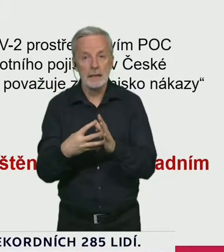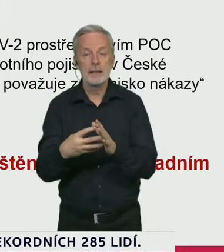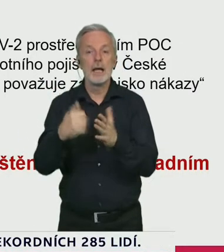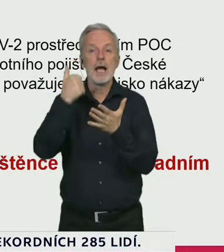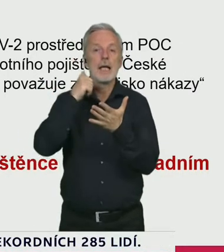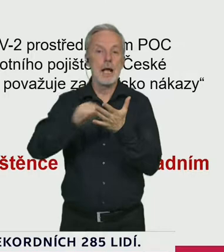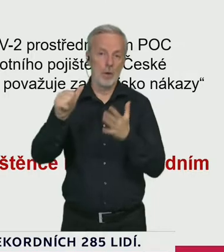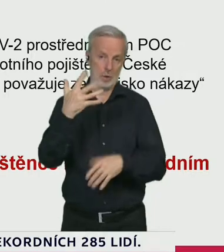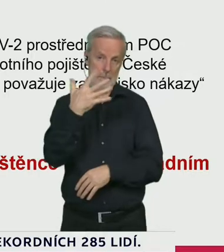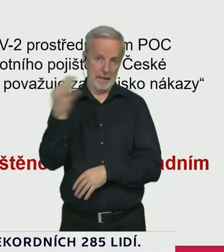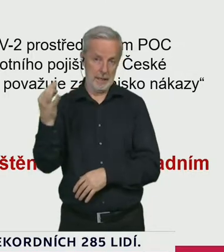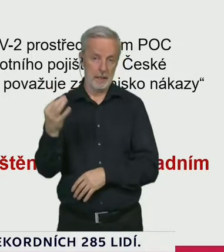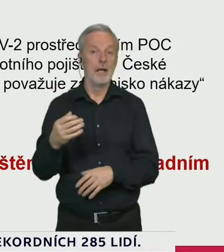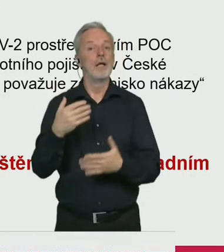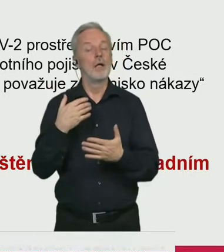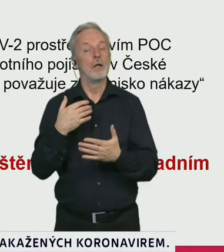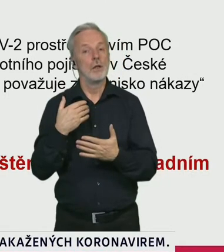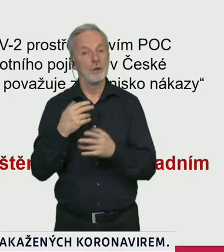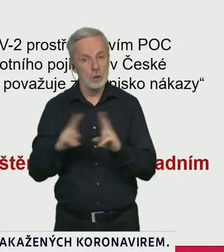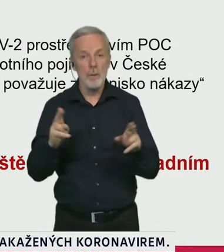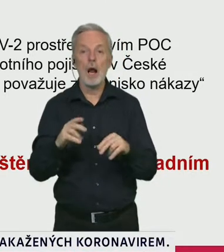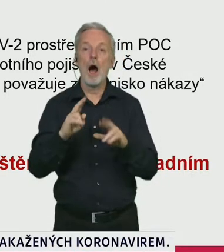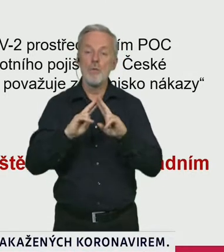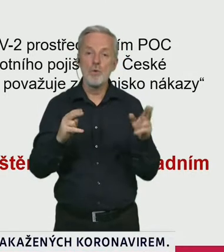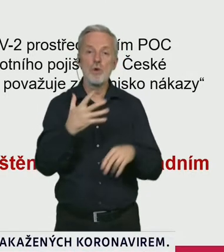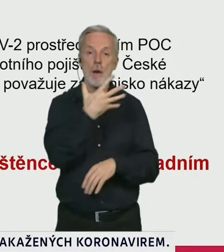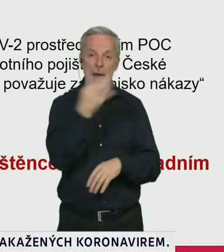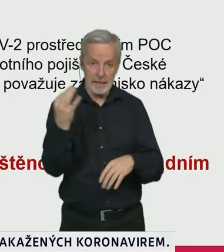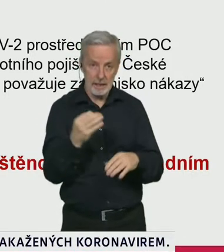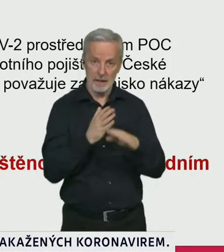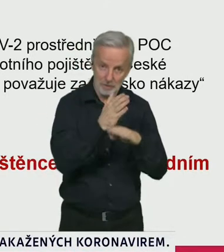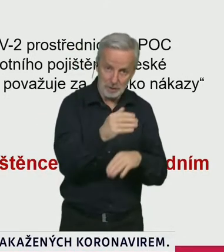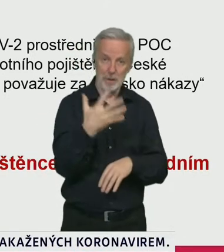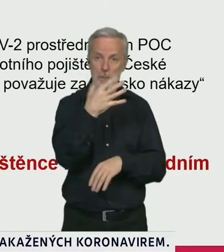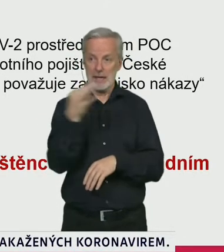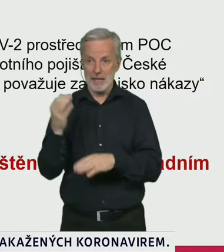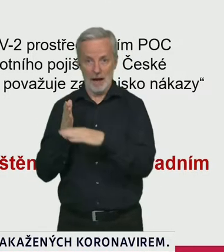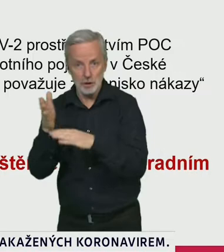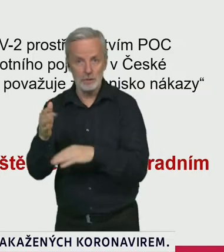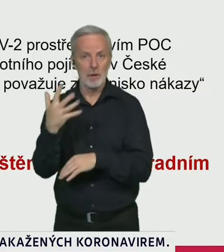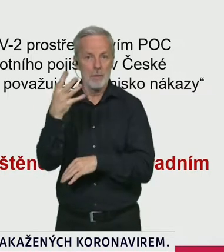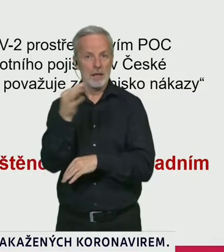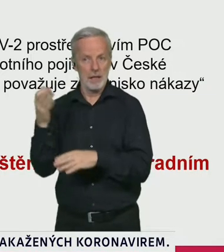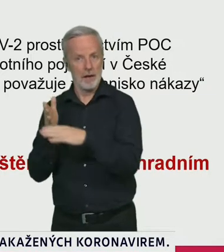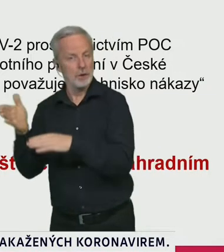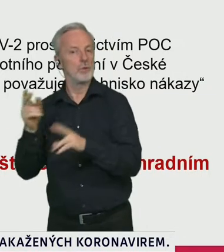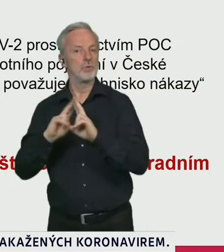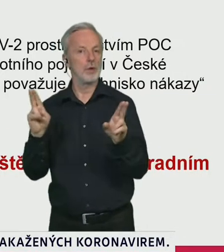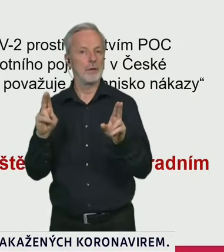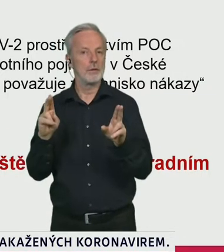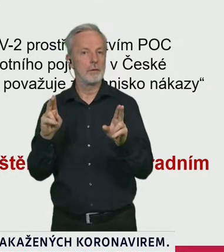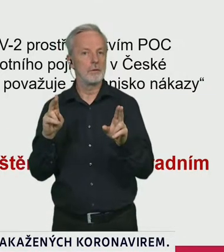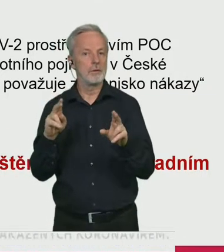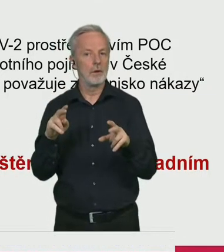opakovaně. A s důrazem na to, co říkal pan ministr s ohledem na ty Vánoce, je to možnost se